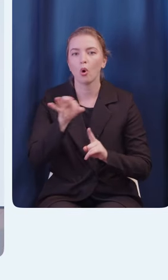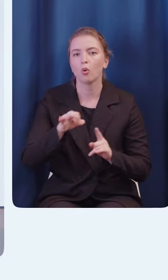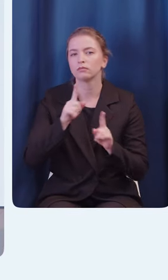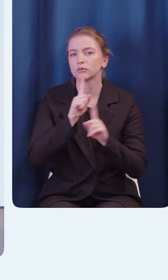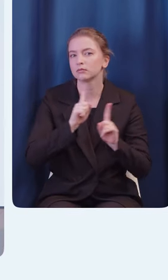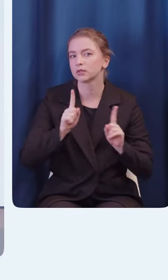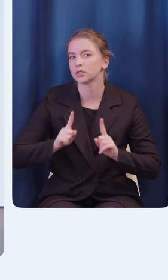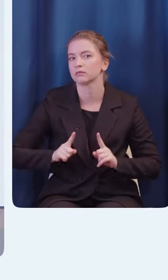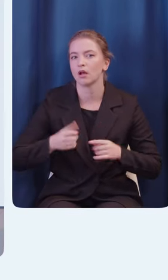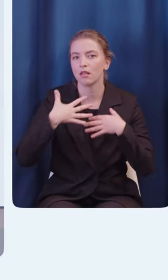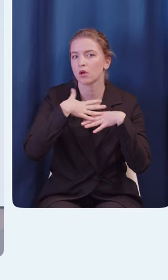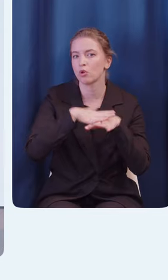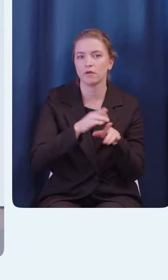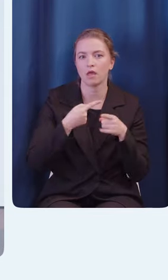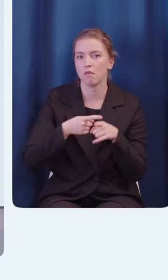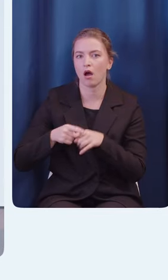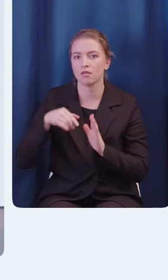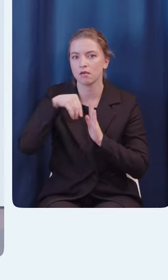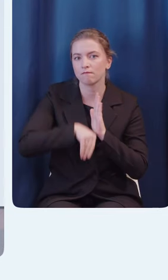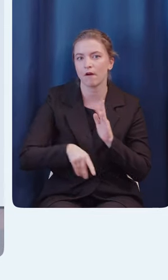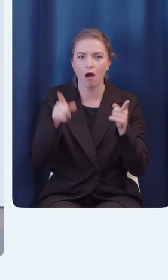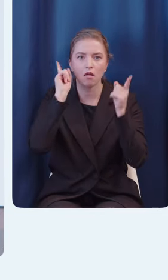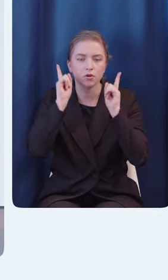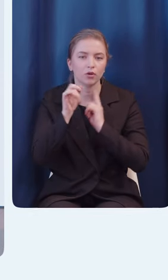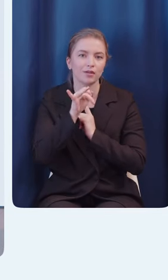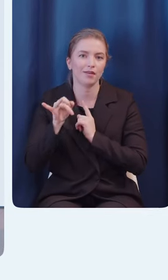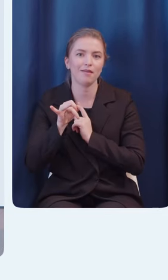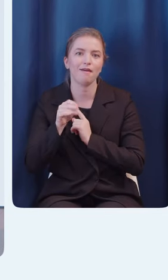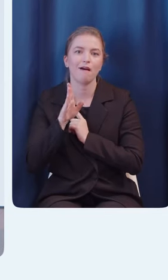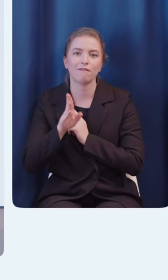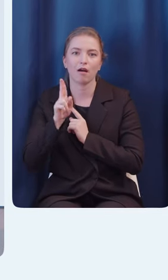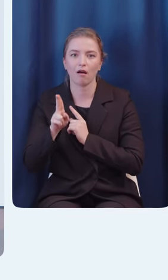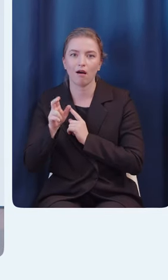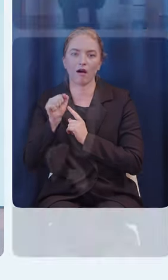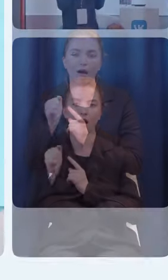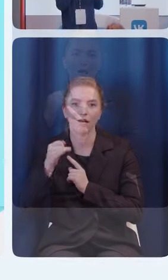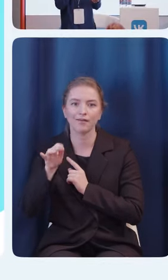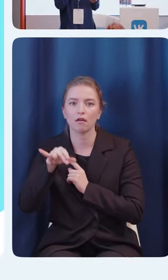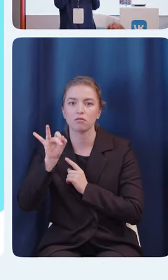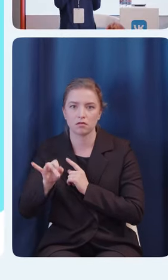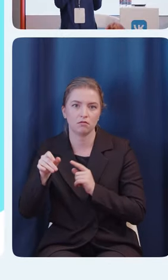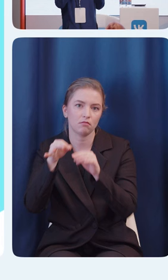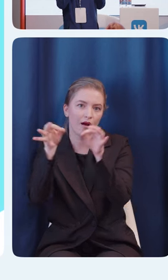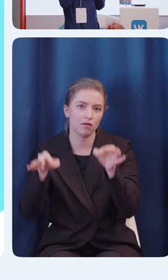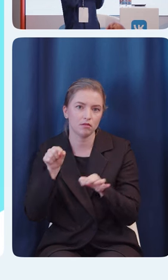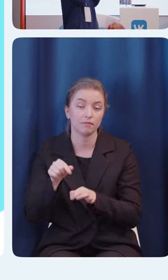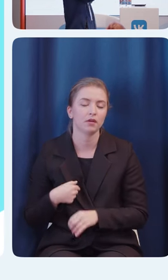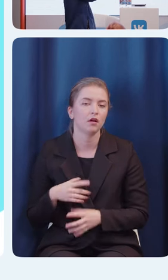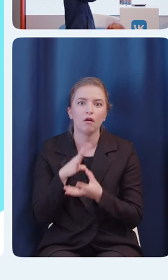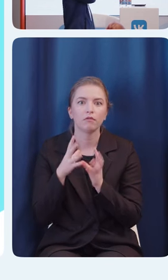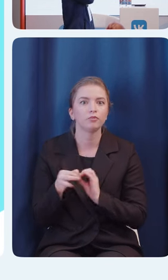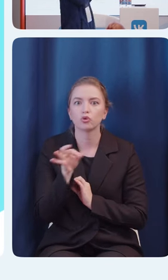и VKID. Перейдем на второй слайд. О чем вообще доклад? Мы поговорим про